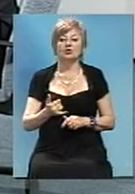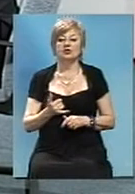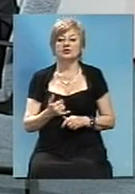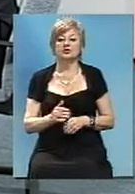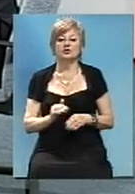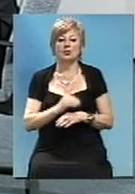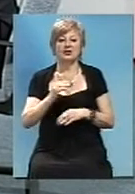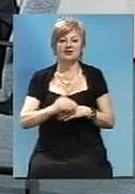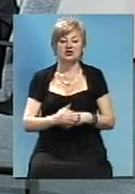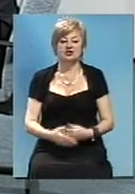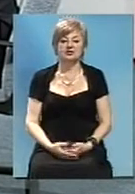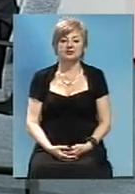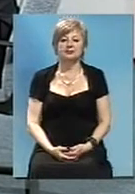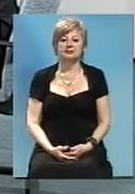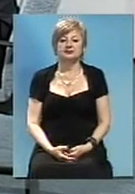Доброго вечора.